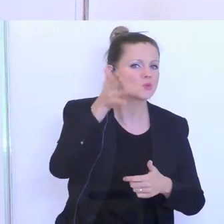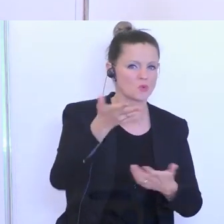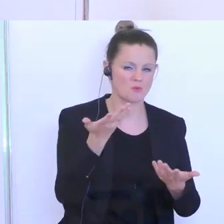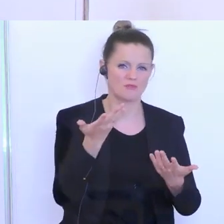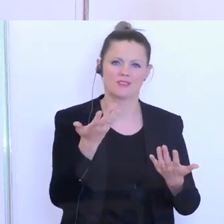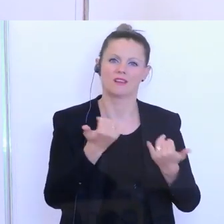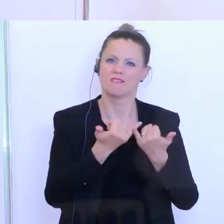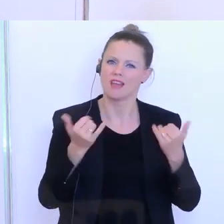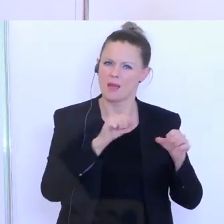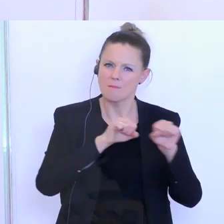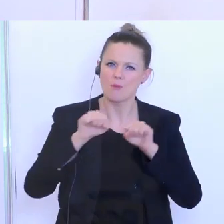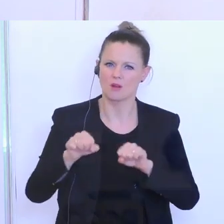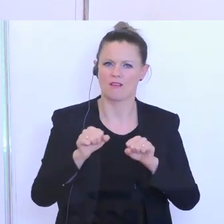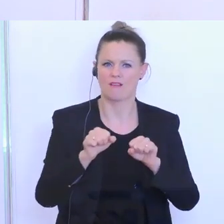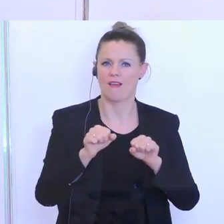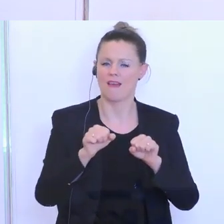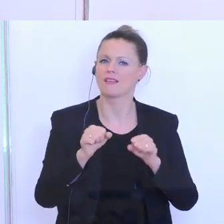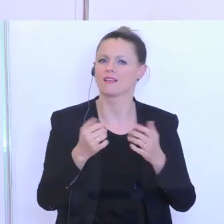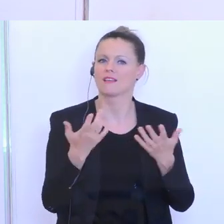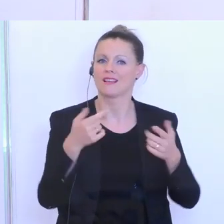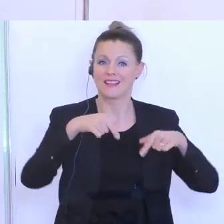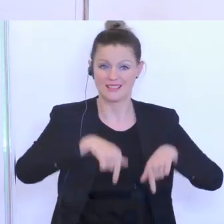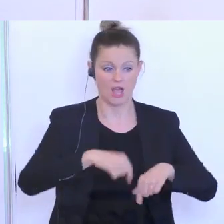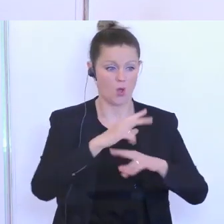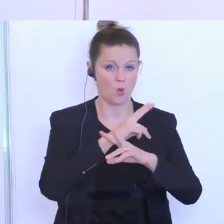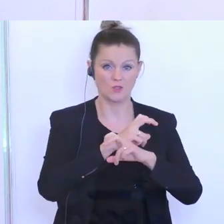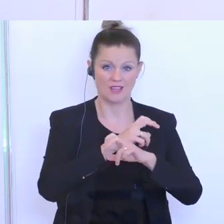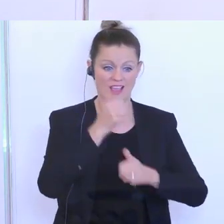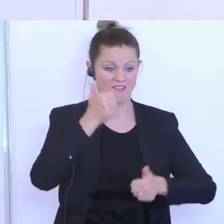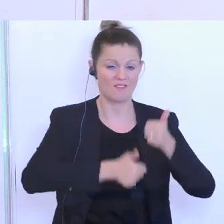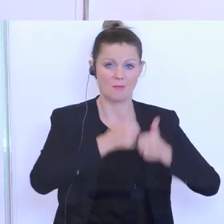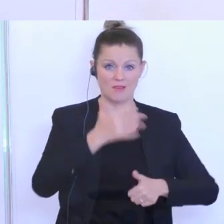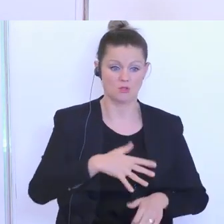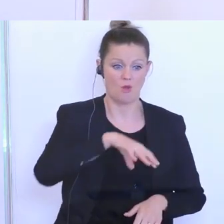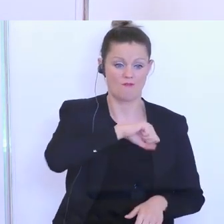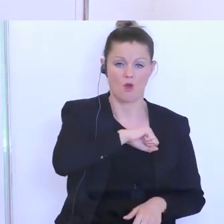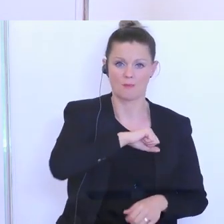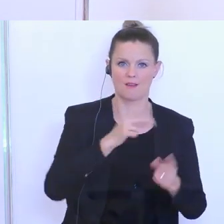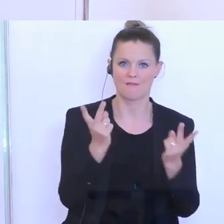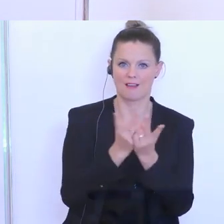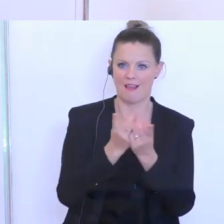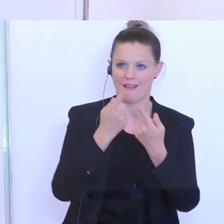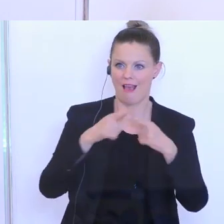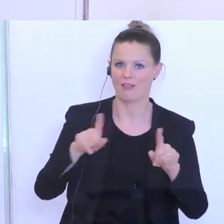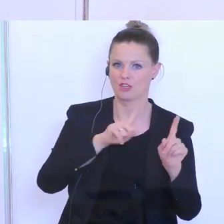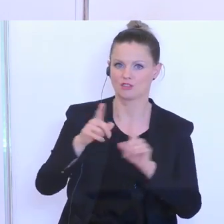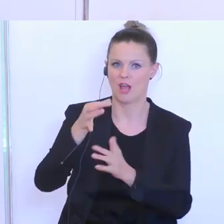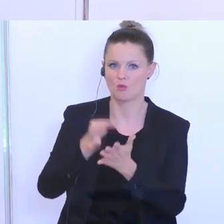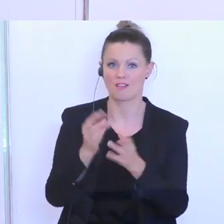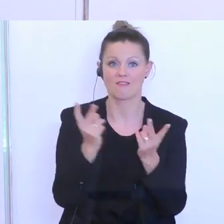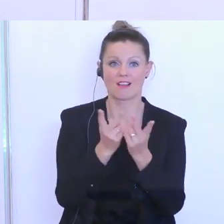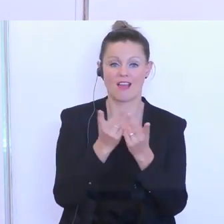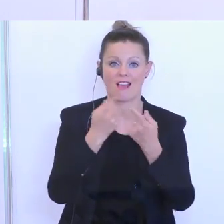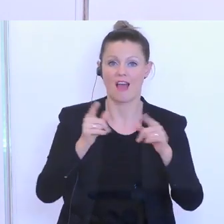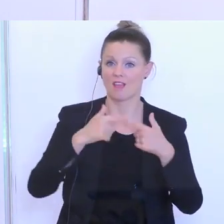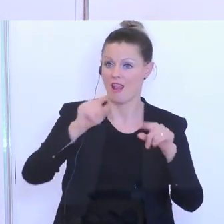die hier die Möglichkeit auch schaffen, Österreich einen Wettbewerbsvorteil gegenüber anderen Standorten und anderen Ländern zu geben.